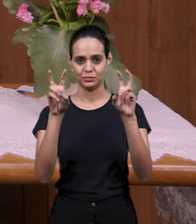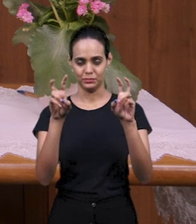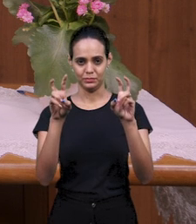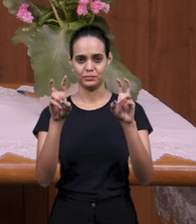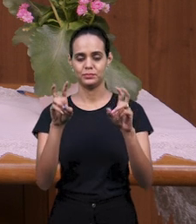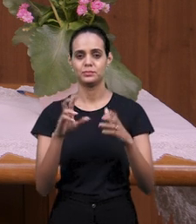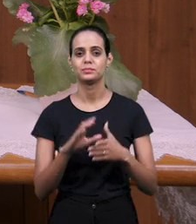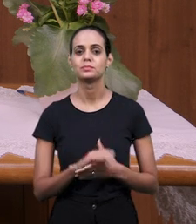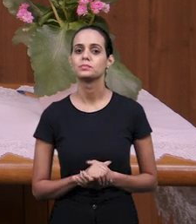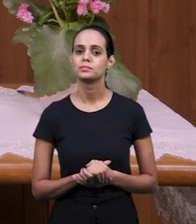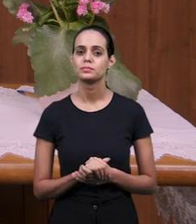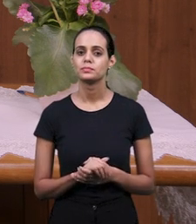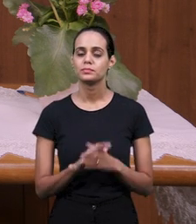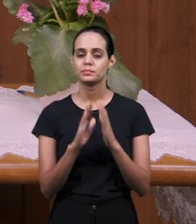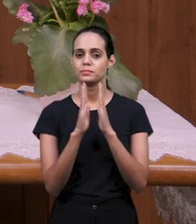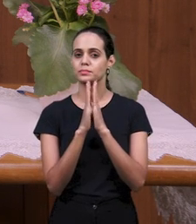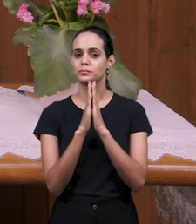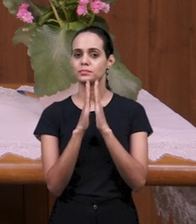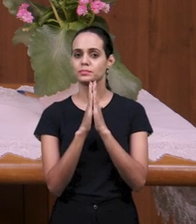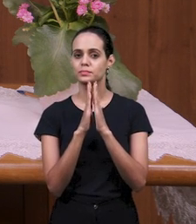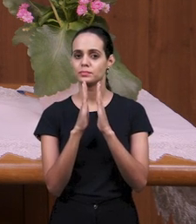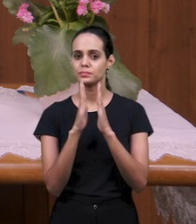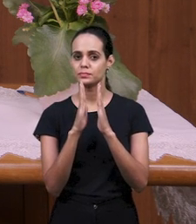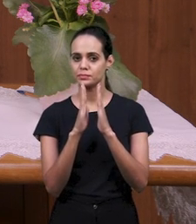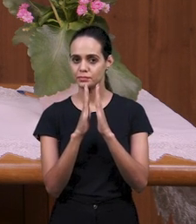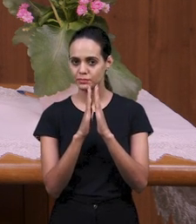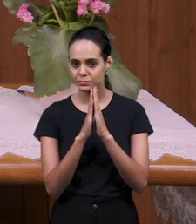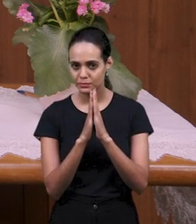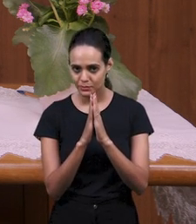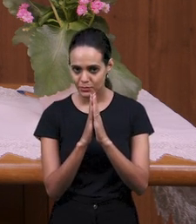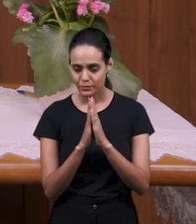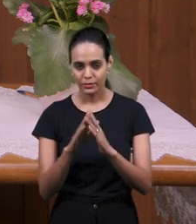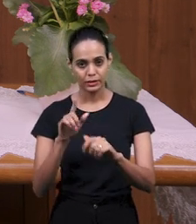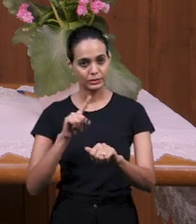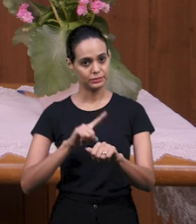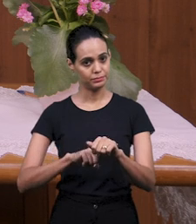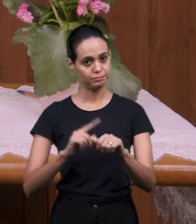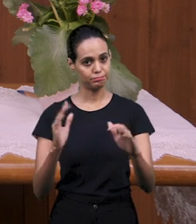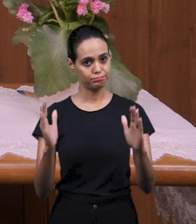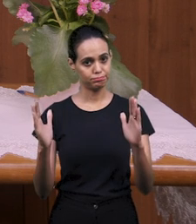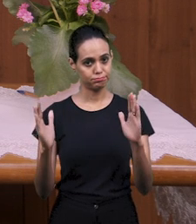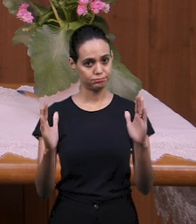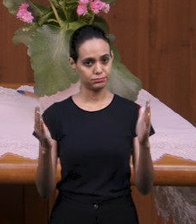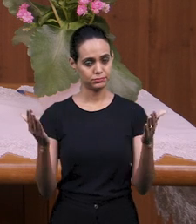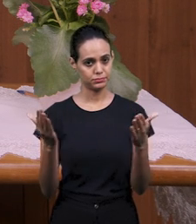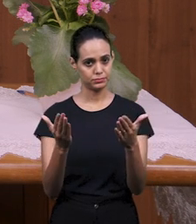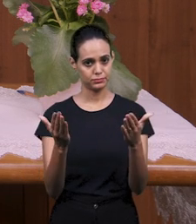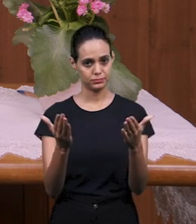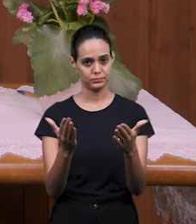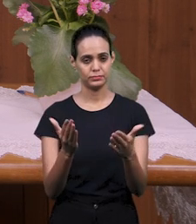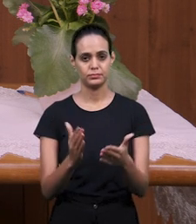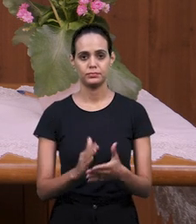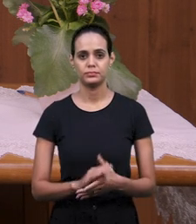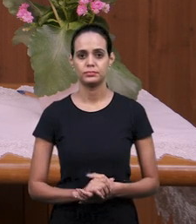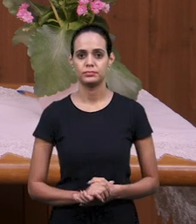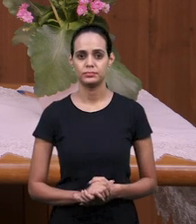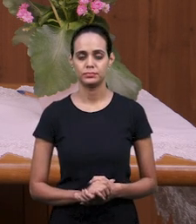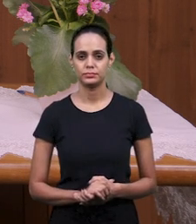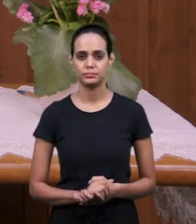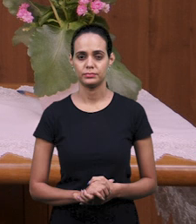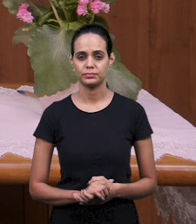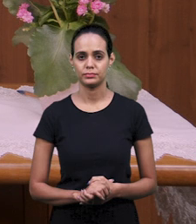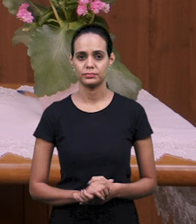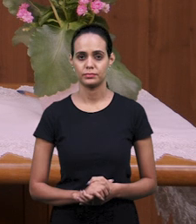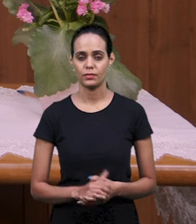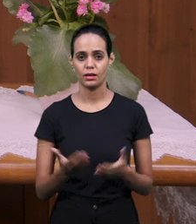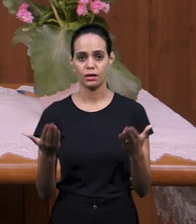молитва в это время. Давайте мы сейчас вместе с вами взглянем на первый